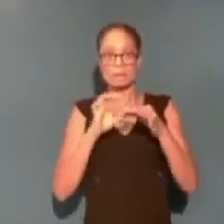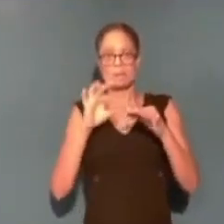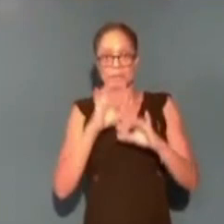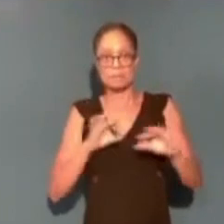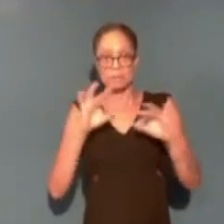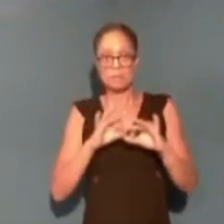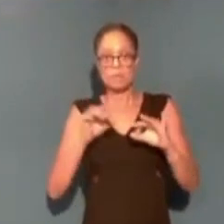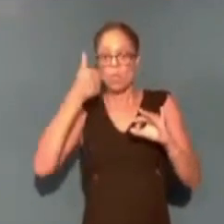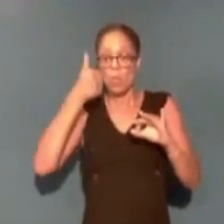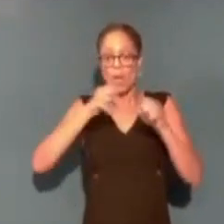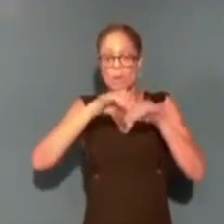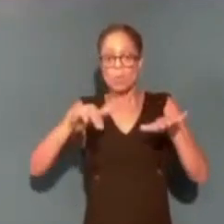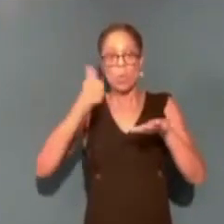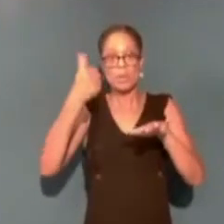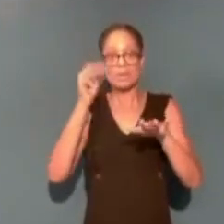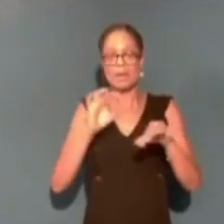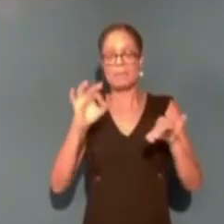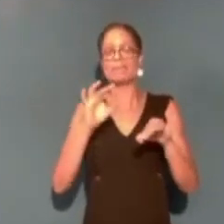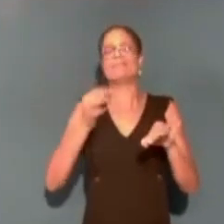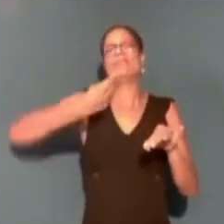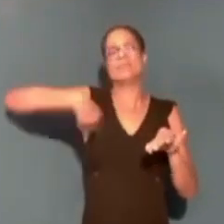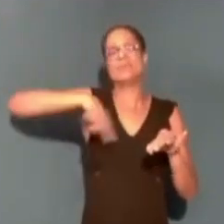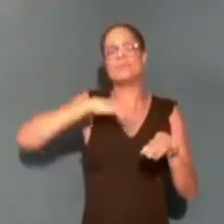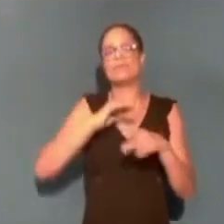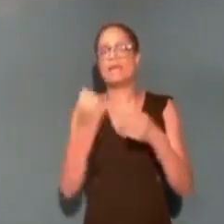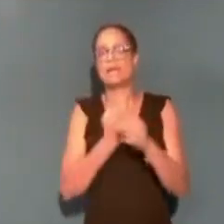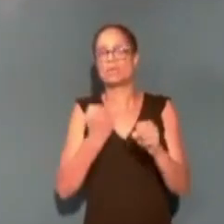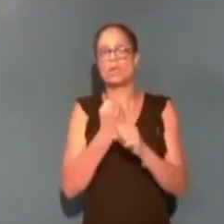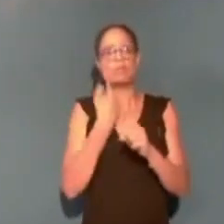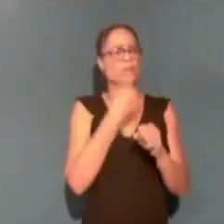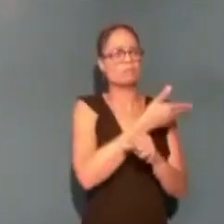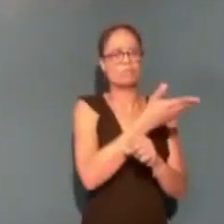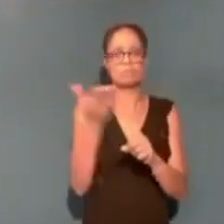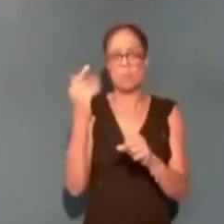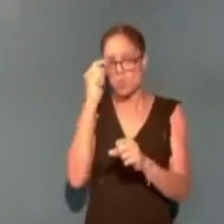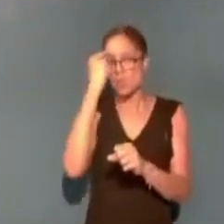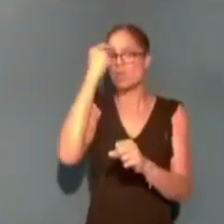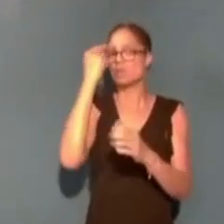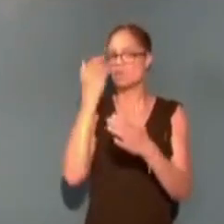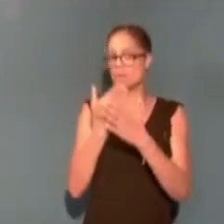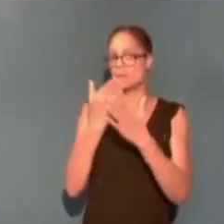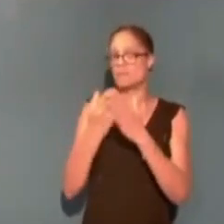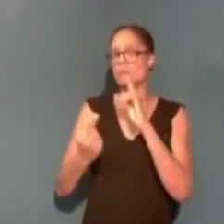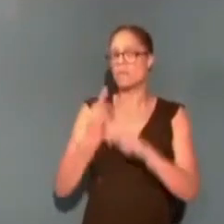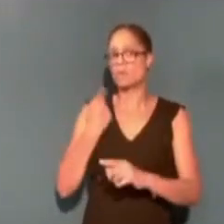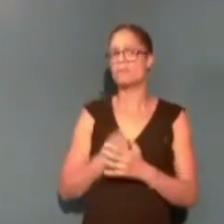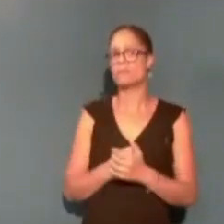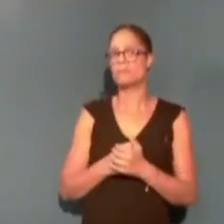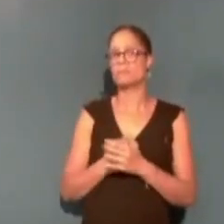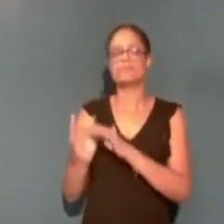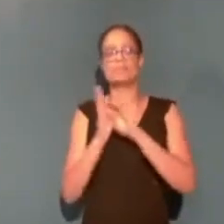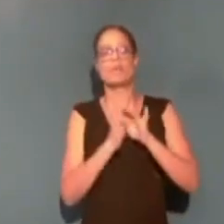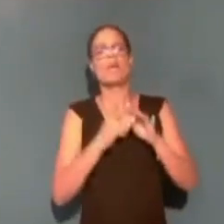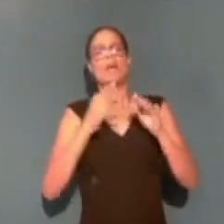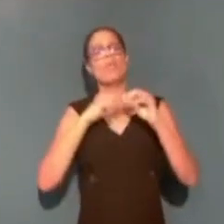c'est à nous de faire cela. Donc je veux appeler une prise de conscience de tous ceux qui s'occupent de cela. L'assédissement,'est le même problème. Nous